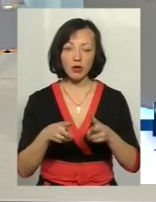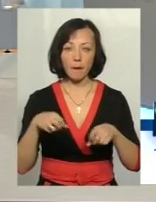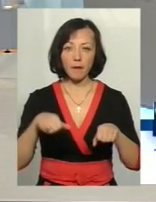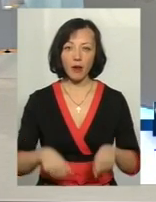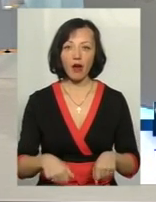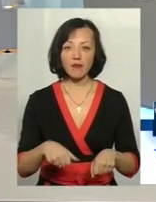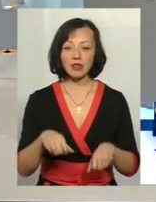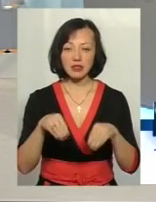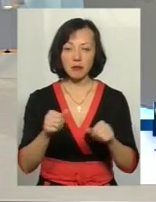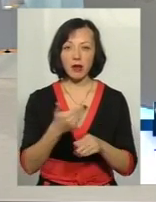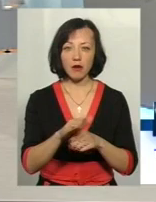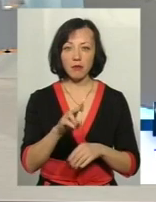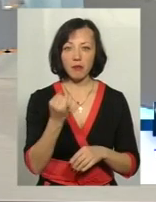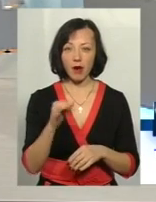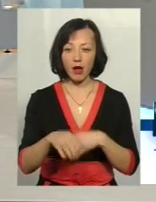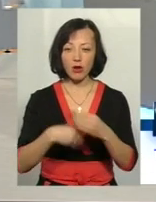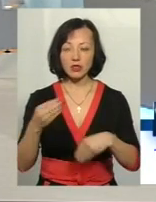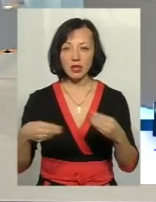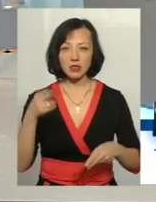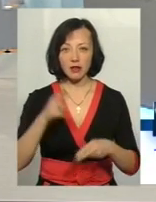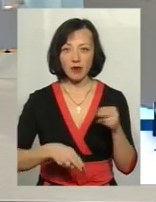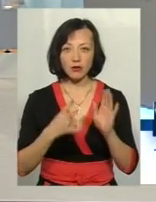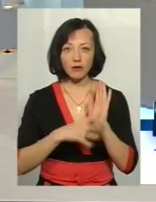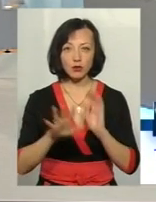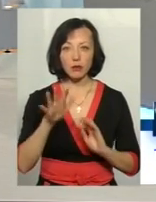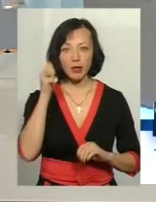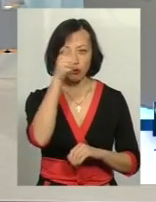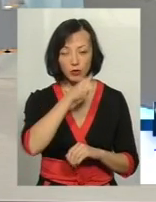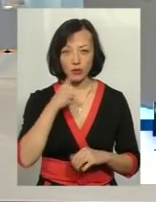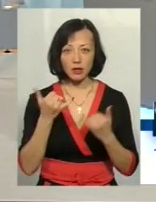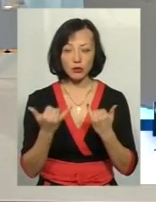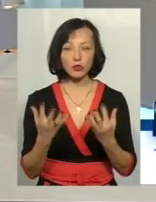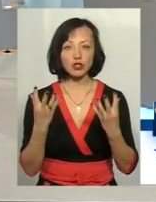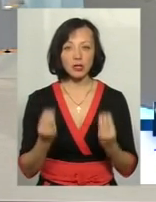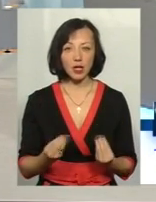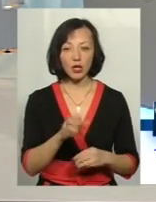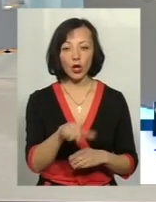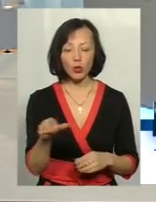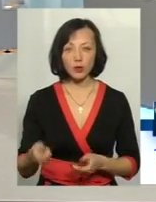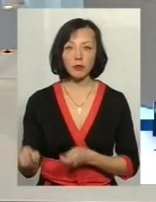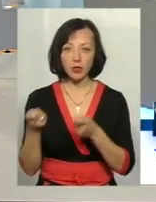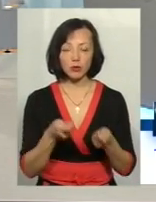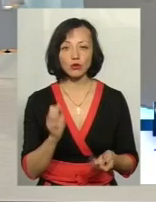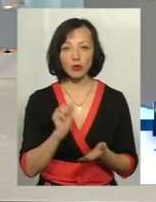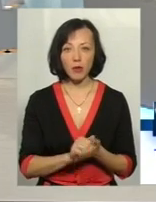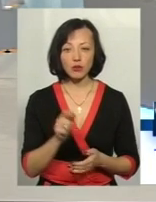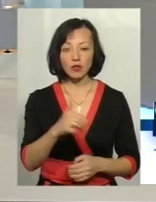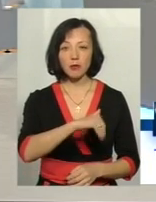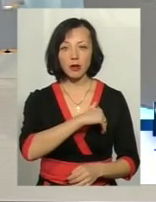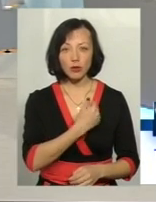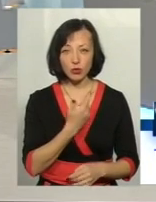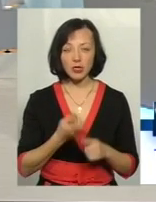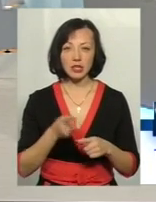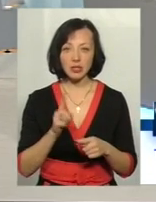пай. Роздача цих паїв завершилася в 95-му році. На сьогоднішній люди приносять документи, що вони претендують